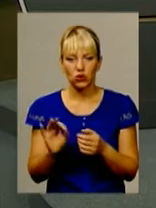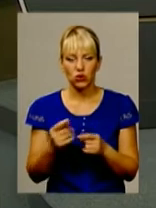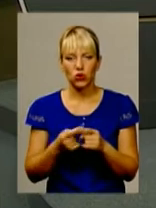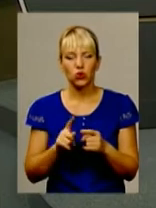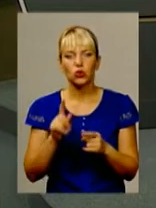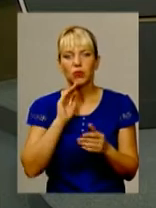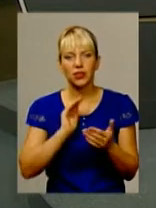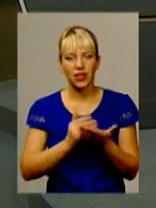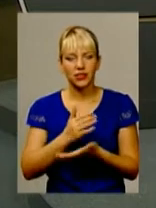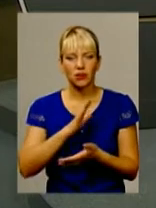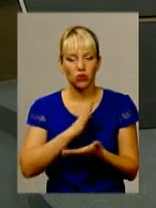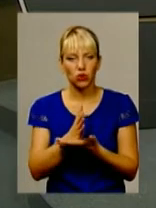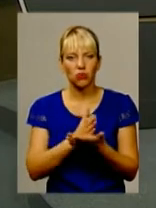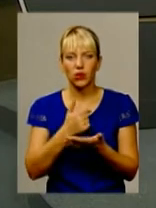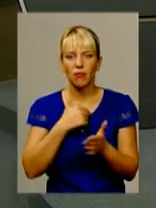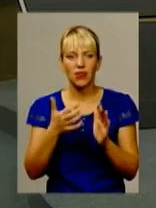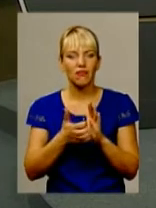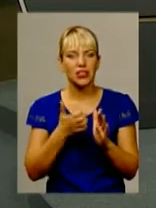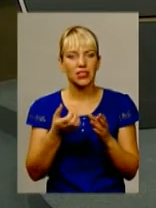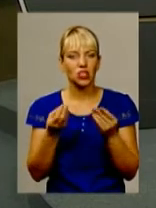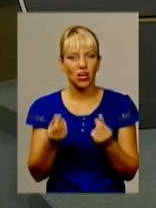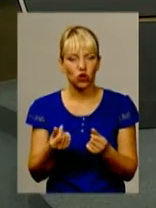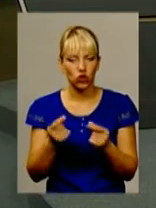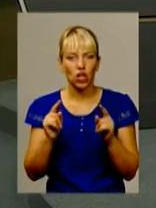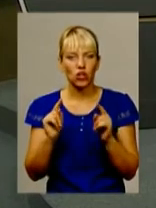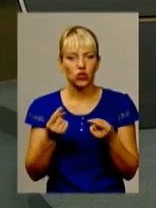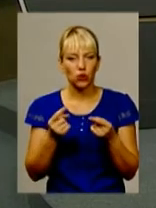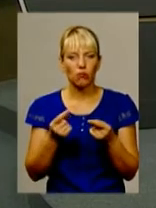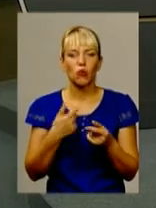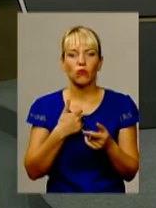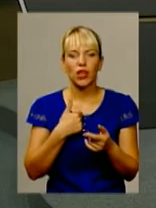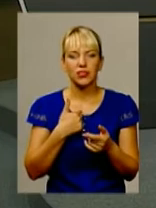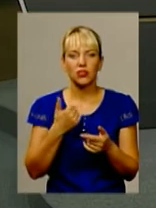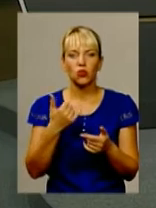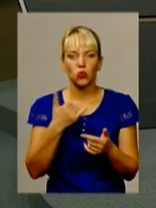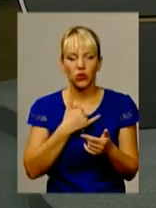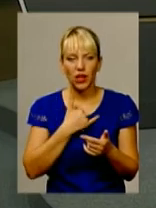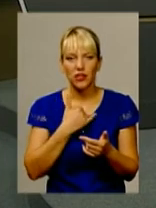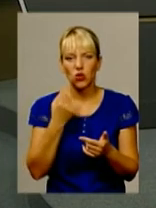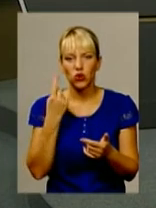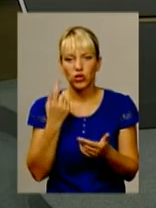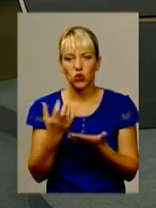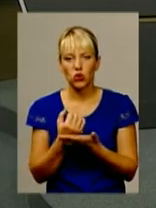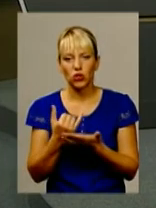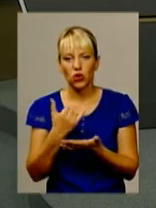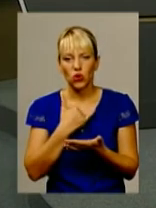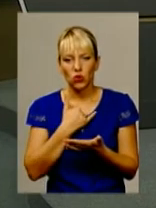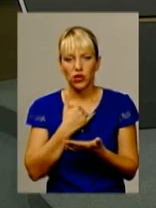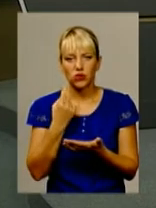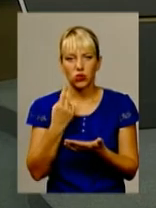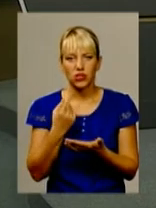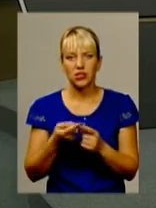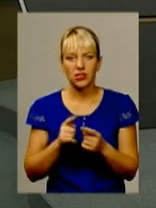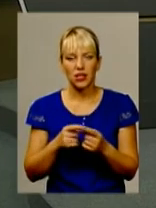якіснішими, нам дійсно не вистачає грошей. Тому що ми, в нас дохід один, щоб жителі зрозуміли. В нас дохід один – це